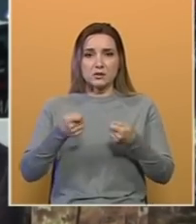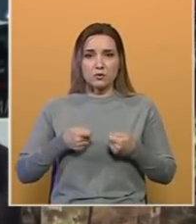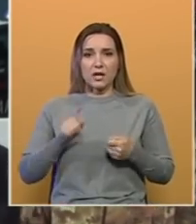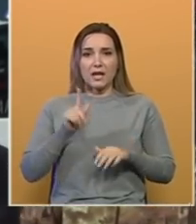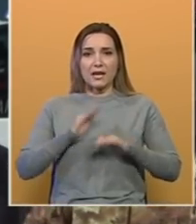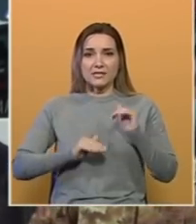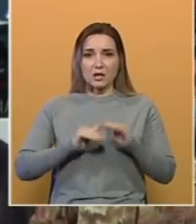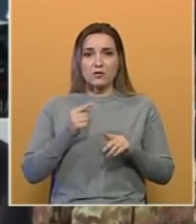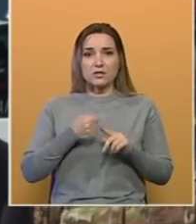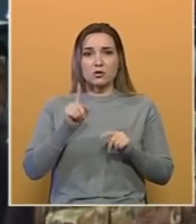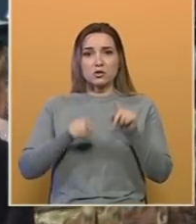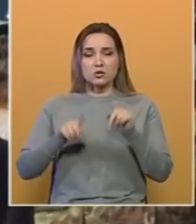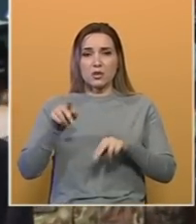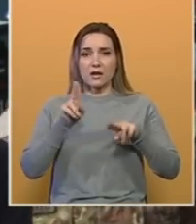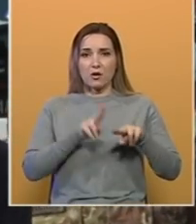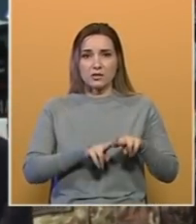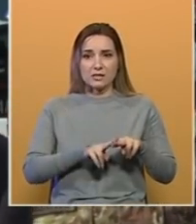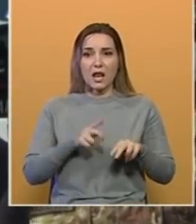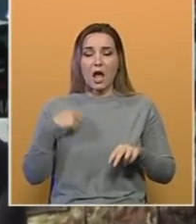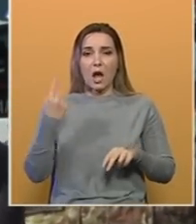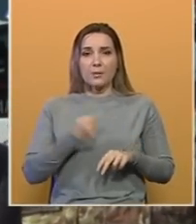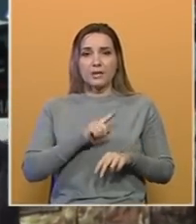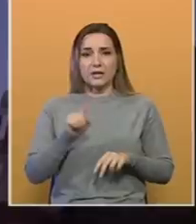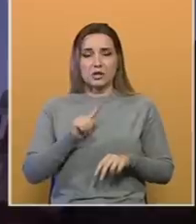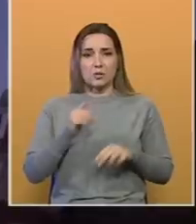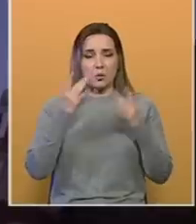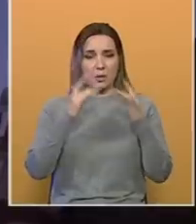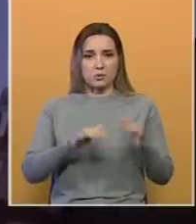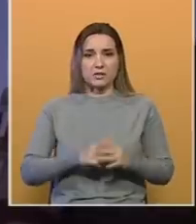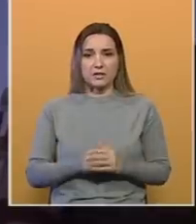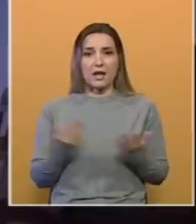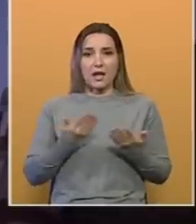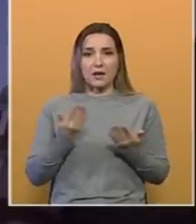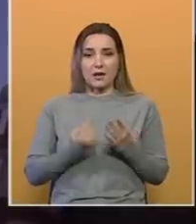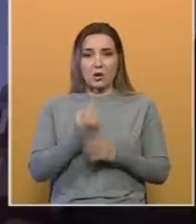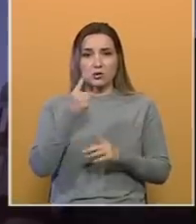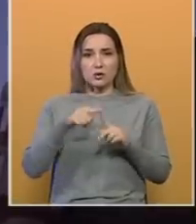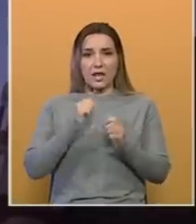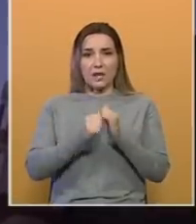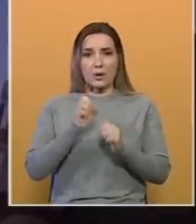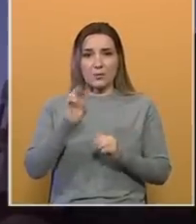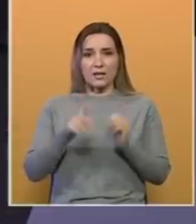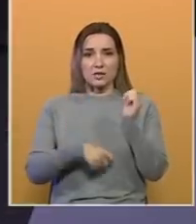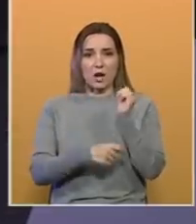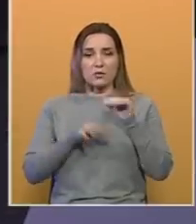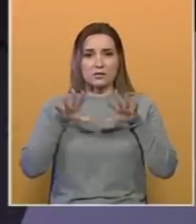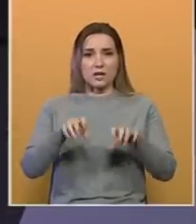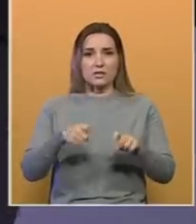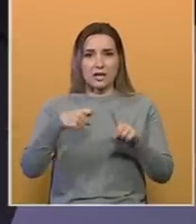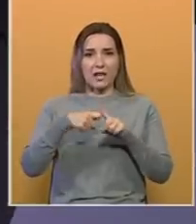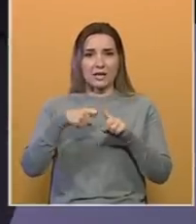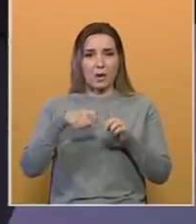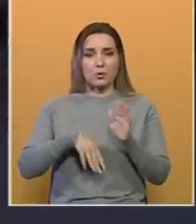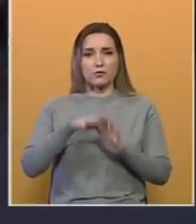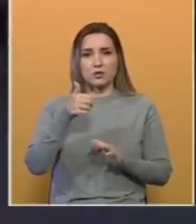Nezadovoljan sam jer su neki ostali, ali mi ih nećemo napustiti. Otkako su talibani 15. avgusta zauzeli Kabul, više